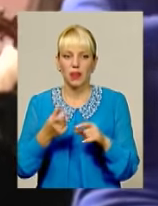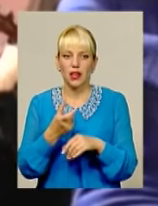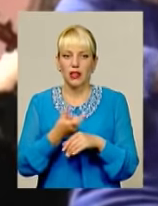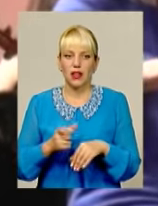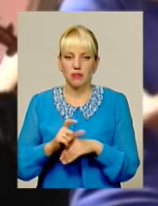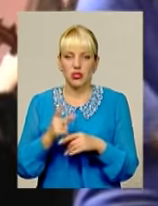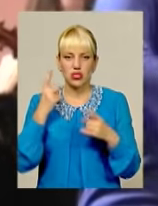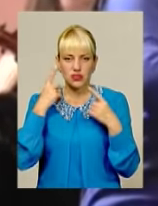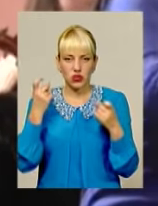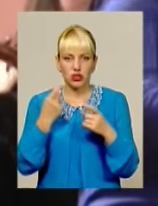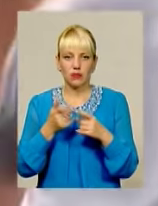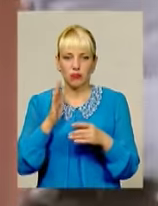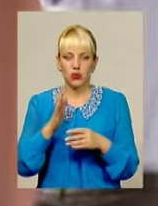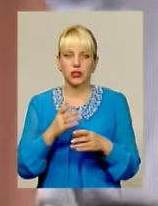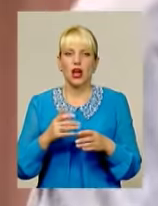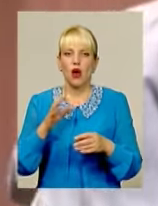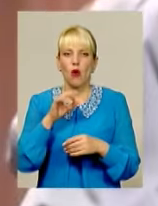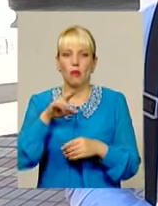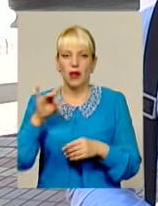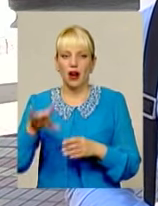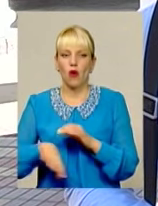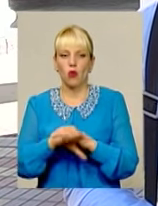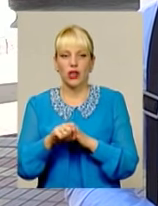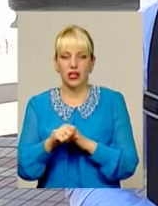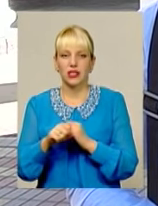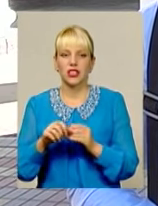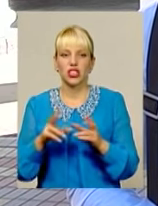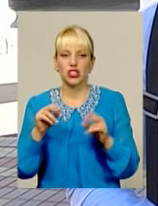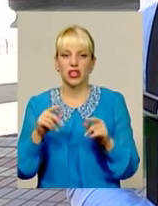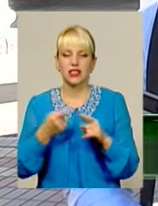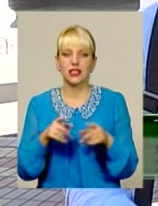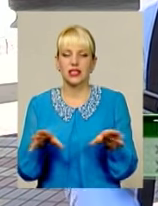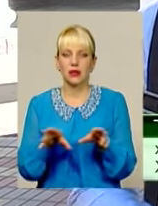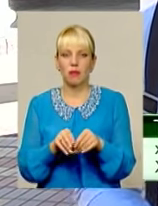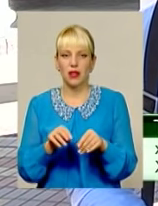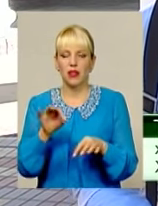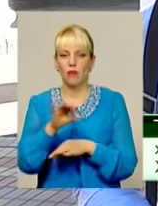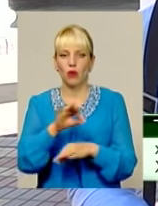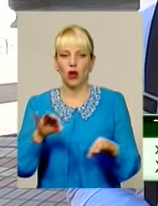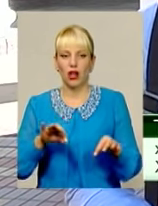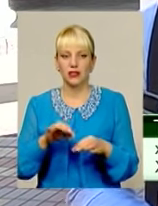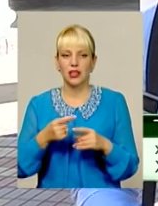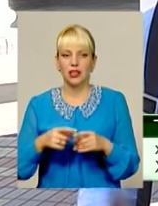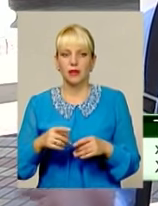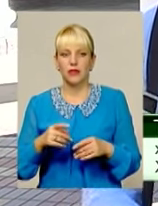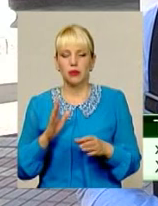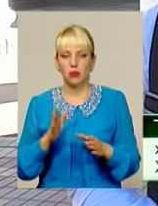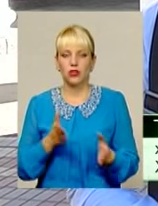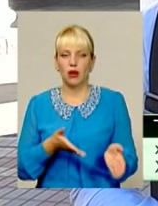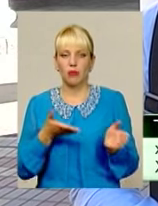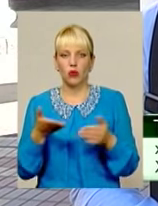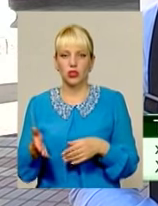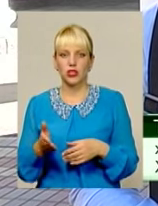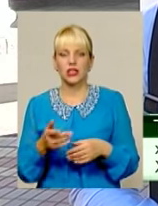визначних примір осені – опера «Украдене щастя». Це такий спільний проєкт філармонії всіх мистецьких сил філармонії. тільки будуть запрошені